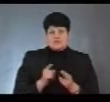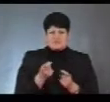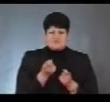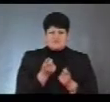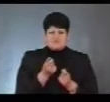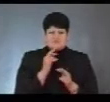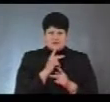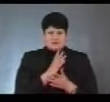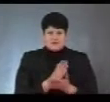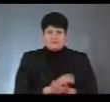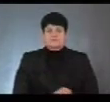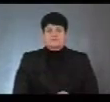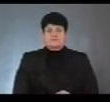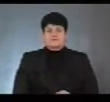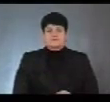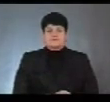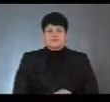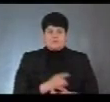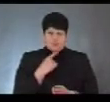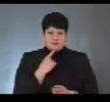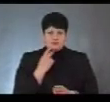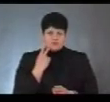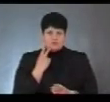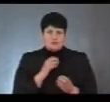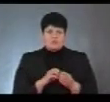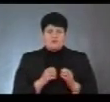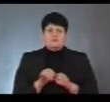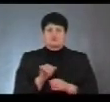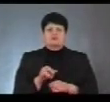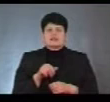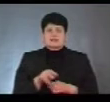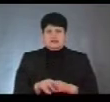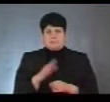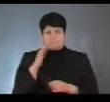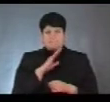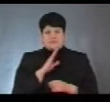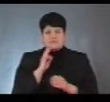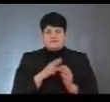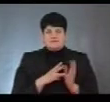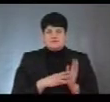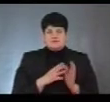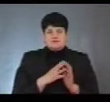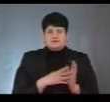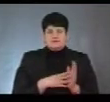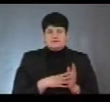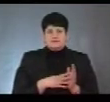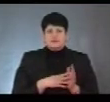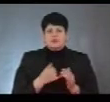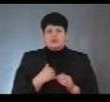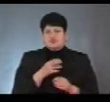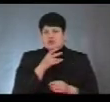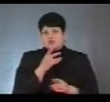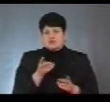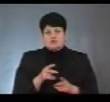погрішність є. Чому ми говоримо саме про цю системну проблему? До кого йти? Батькам 18-річного чи 18-річного? часу дуже мало